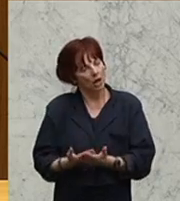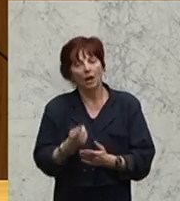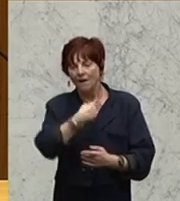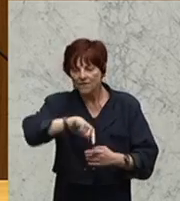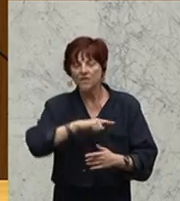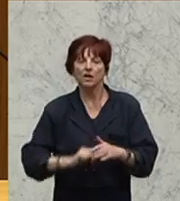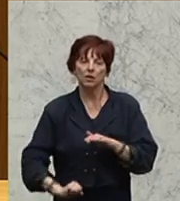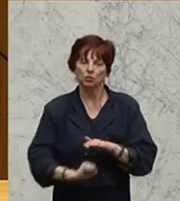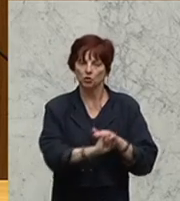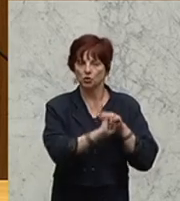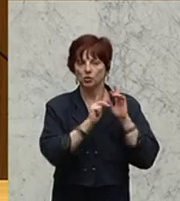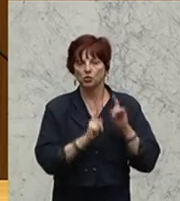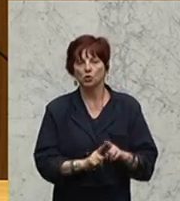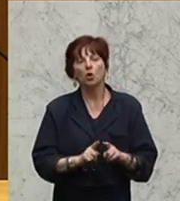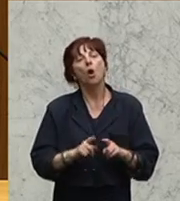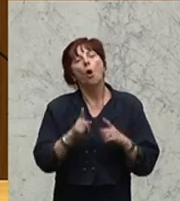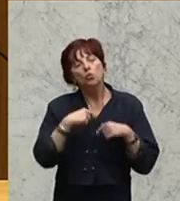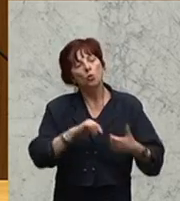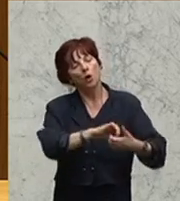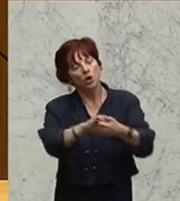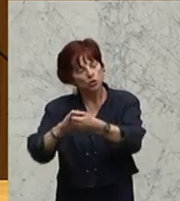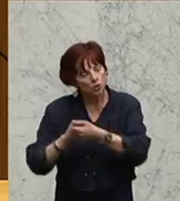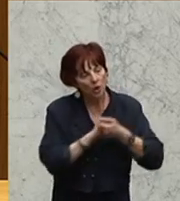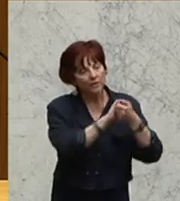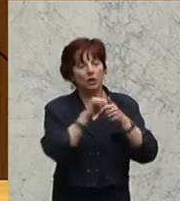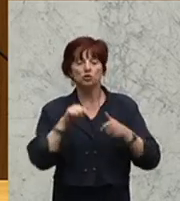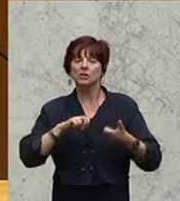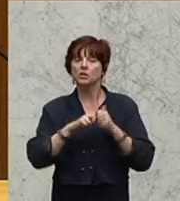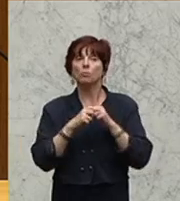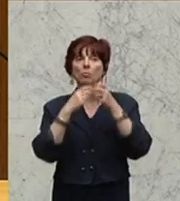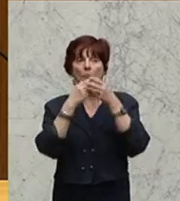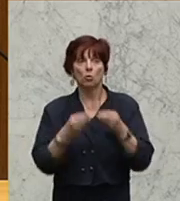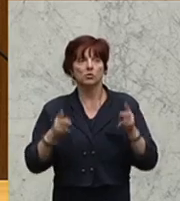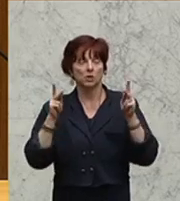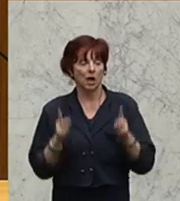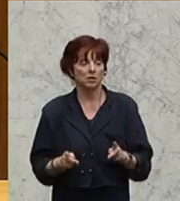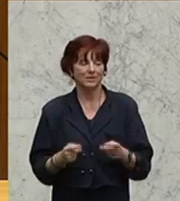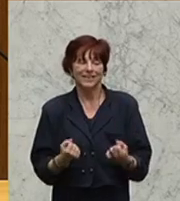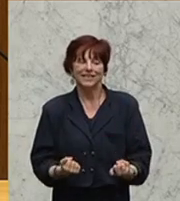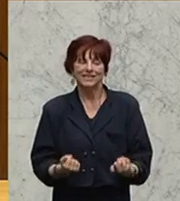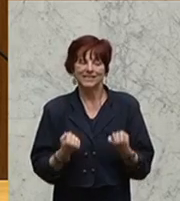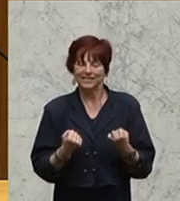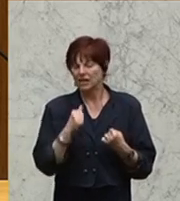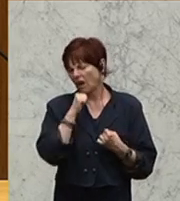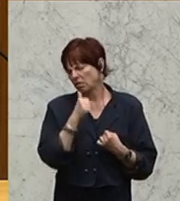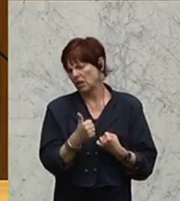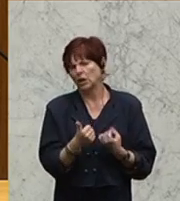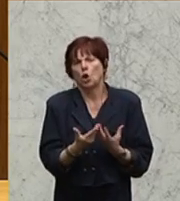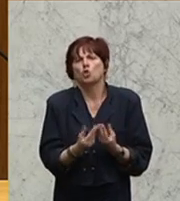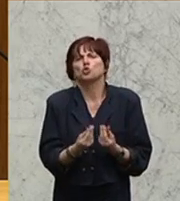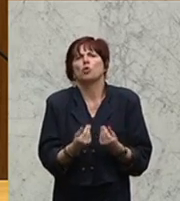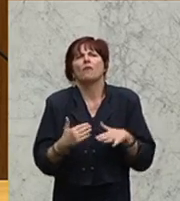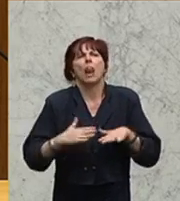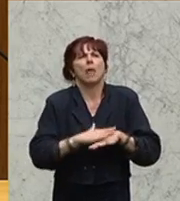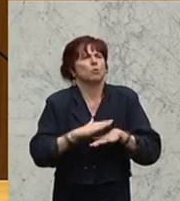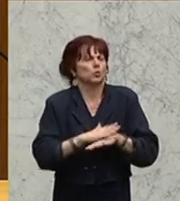solidarische Art und Weise werden wir diesem Problem Herr werden können. Ganz sicherlich nicht mit zu viel Emotion,